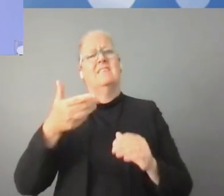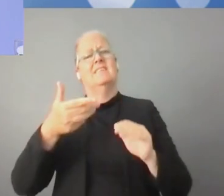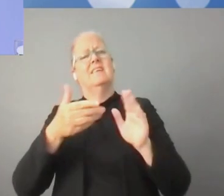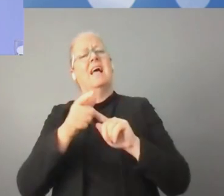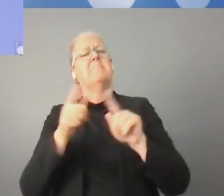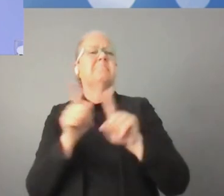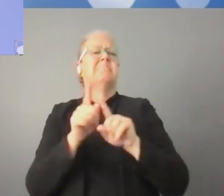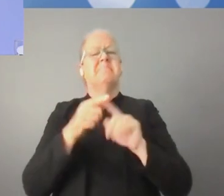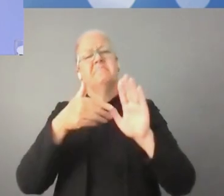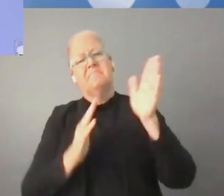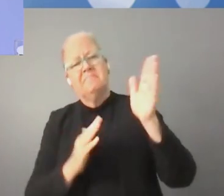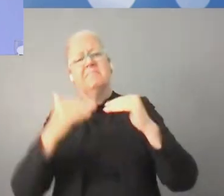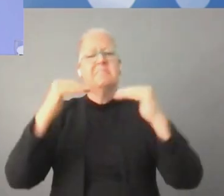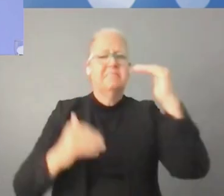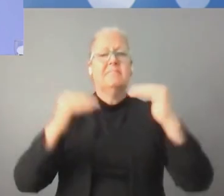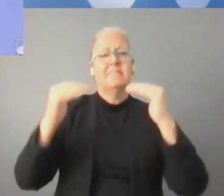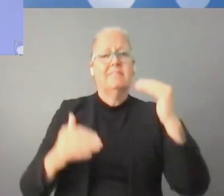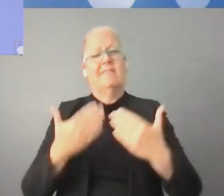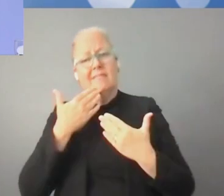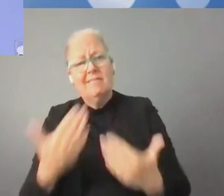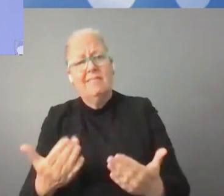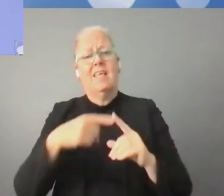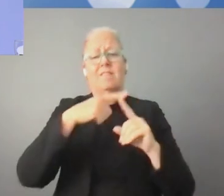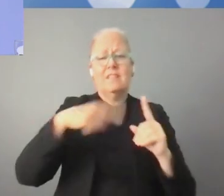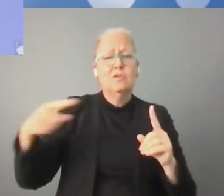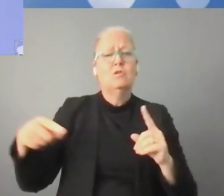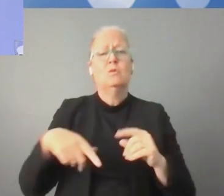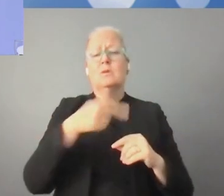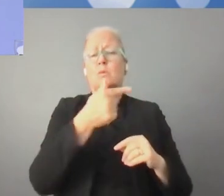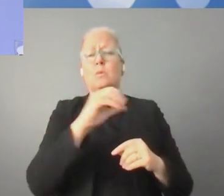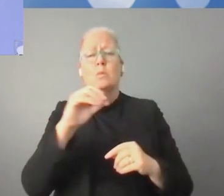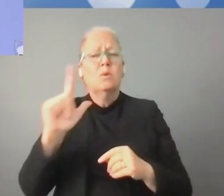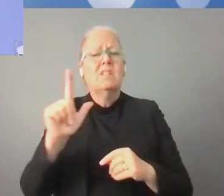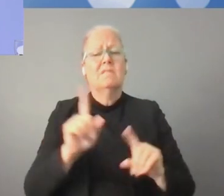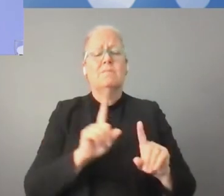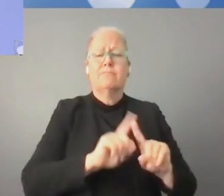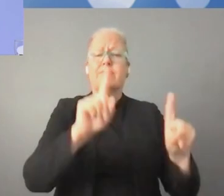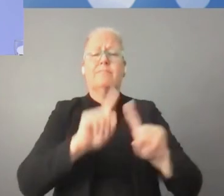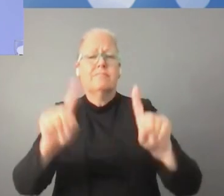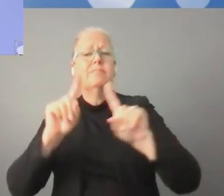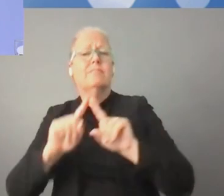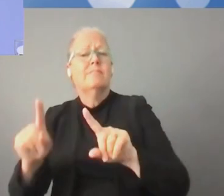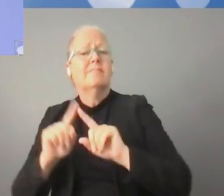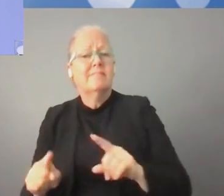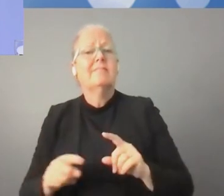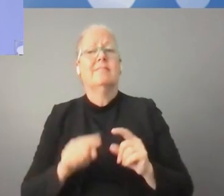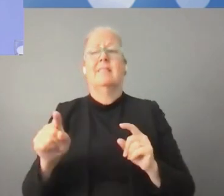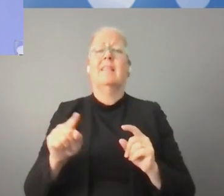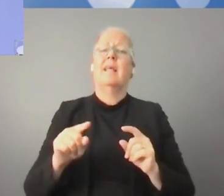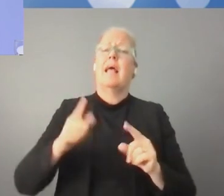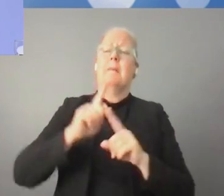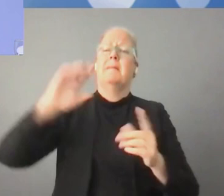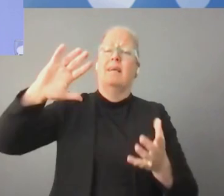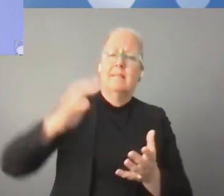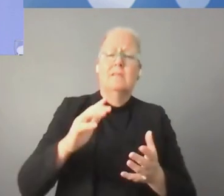لهذه الأشياء التي تؤخر بعض المجتمعات التي